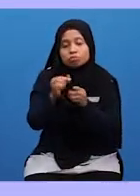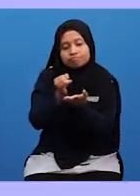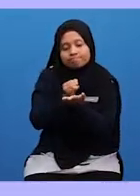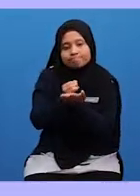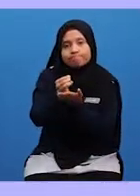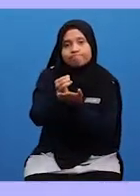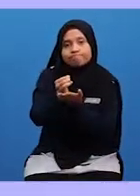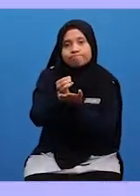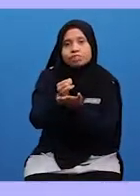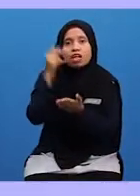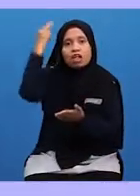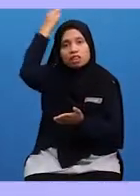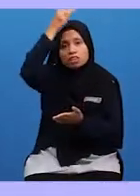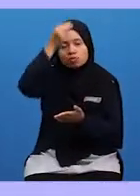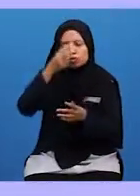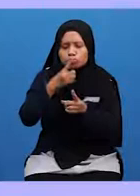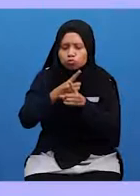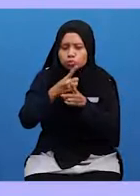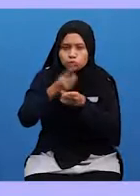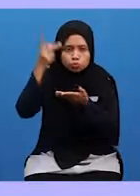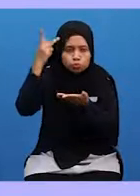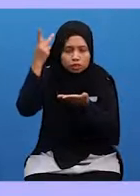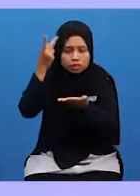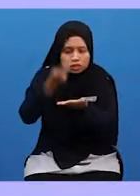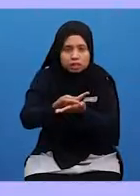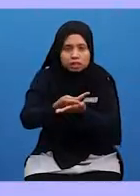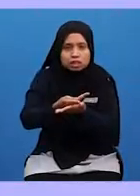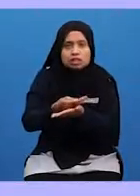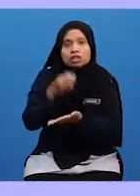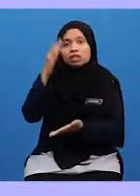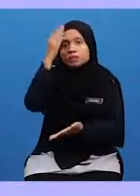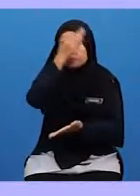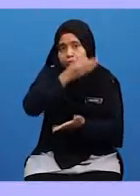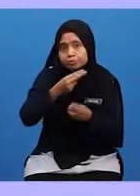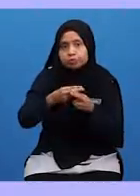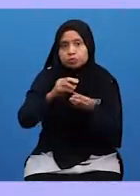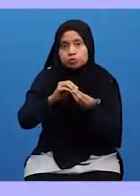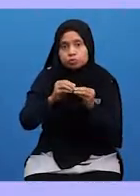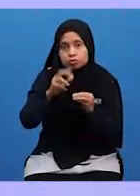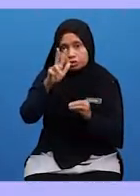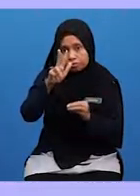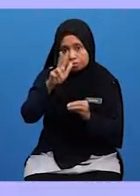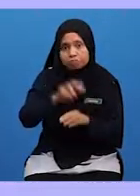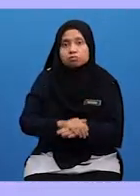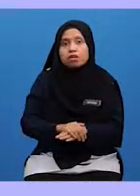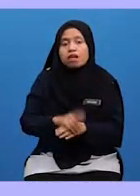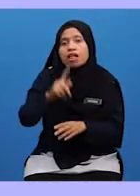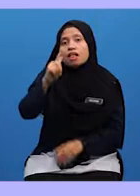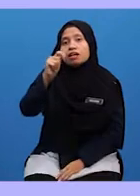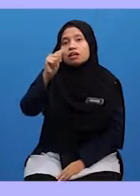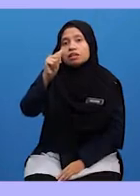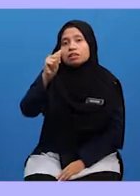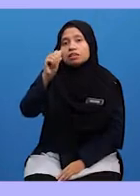benar-benar boleh dipercayai Sifat Nabi yang ketiga adalah tabligh